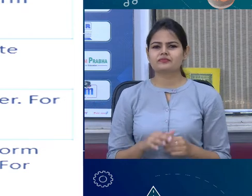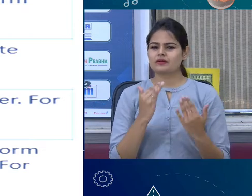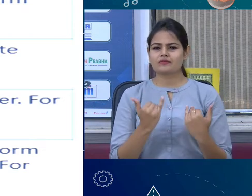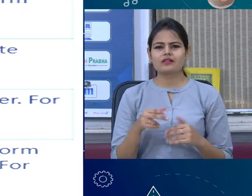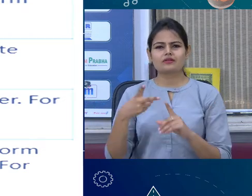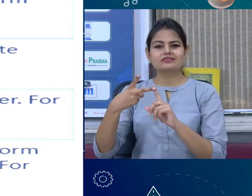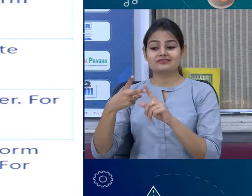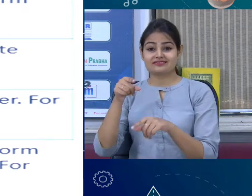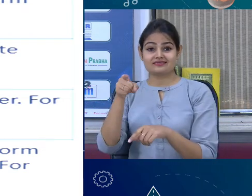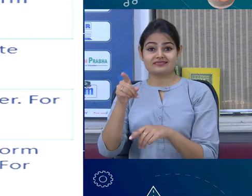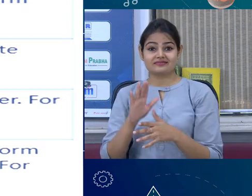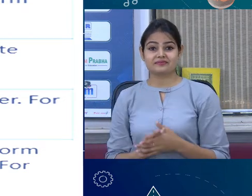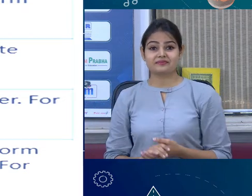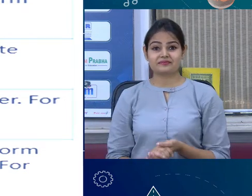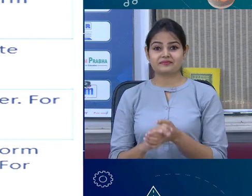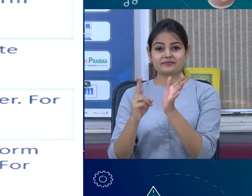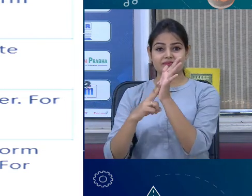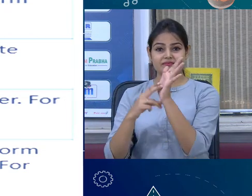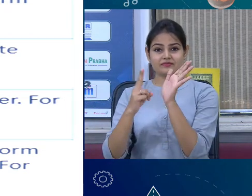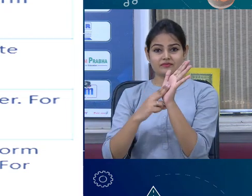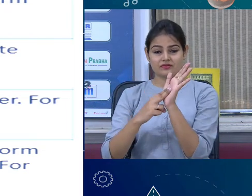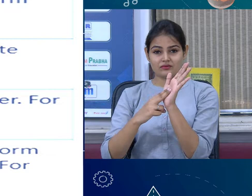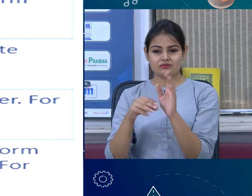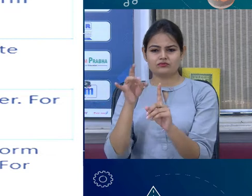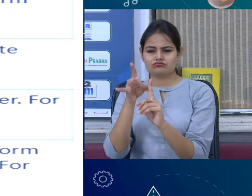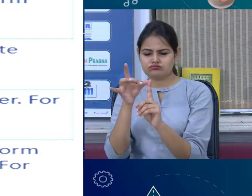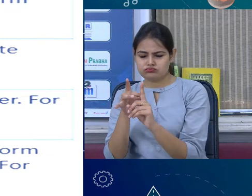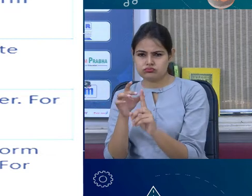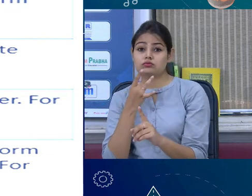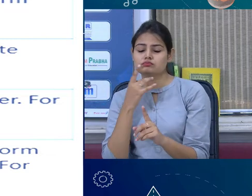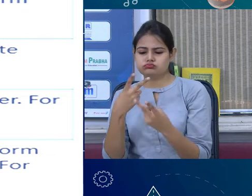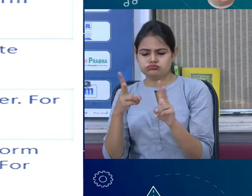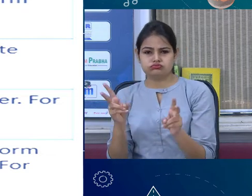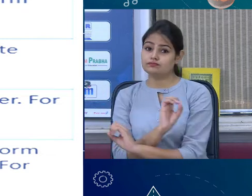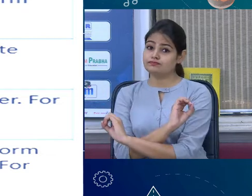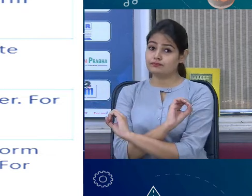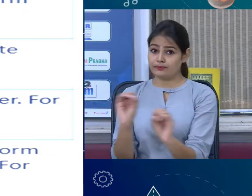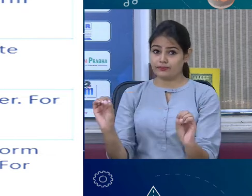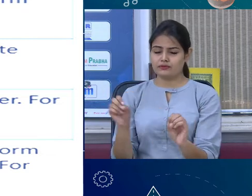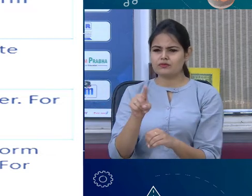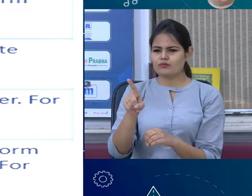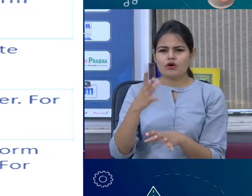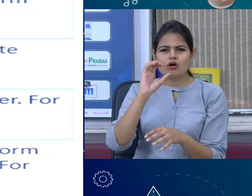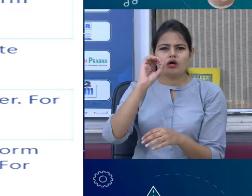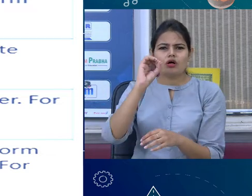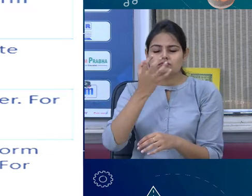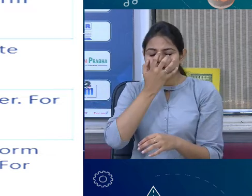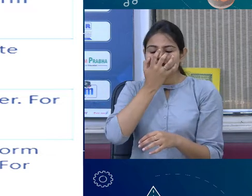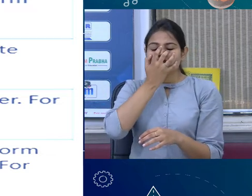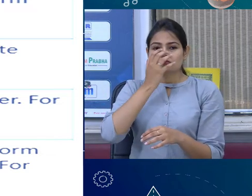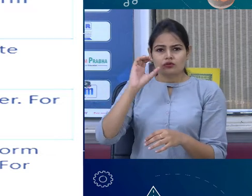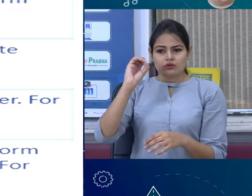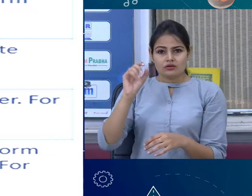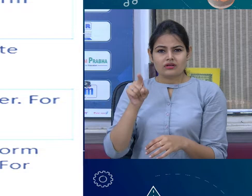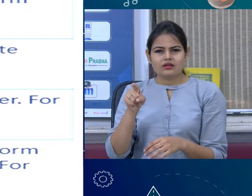को लेकर बात करते हैं, non-metals विल्कुल opposite property दिखाता है metal से, तो जब oxygen के साथ रियाक्त करता है, तो वो basic